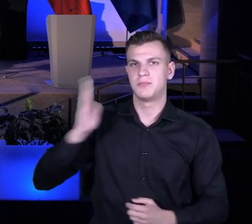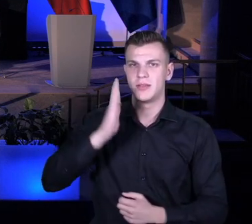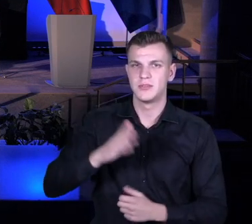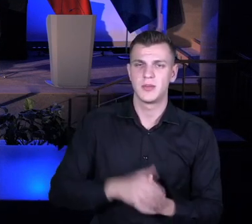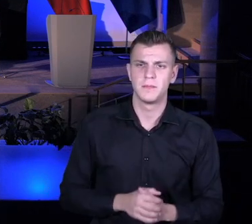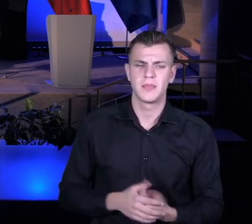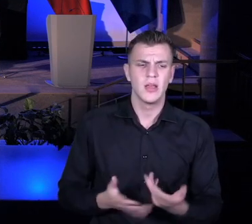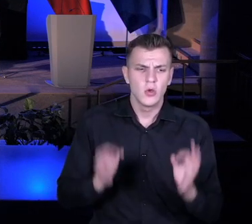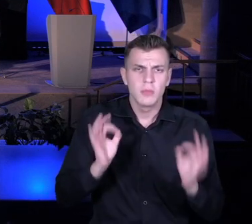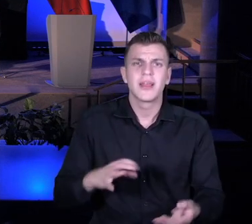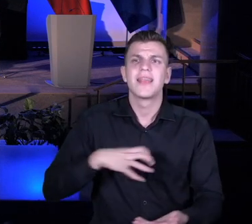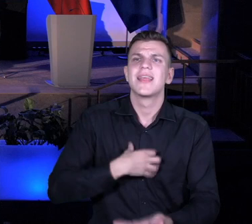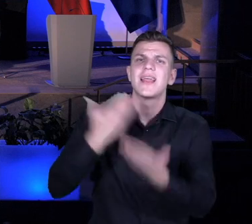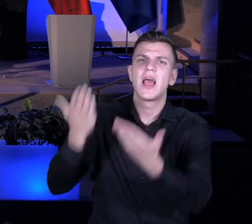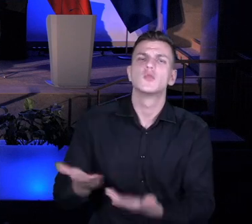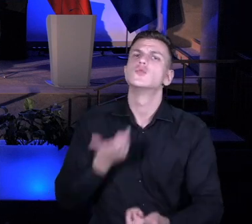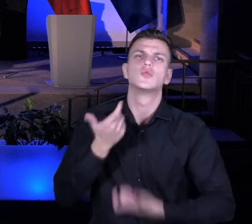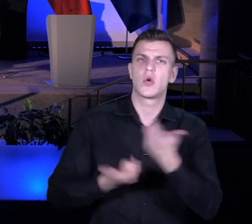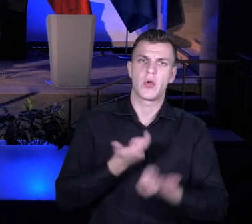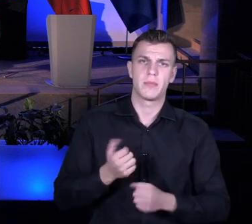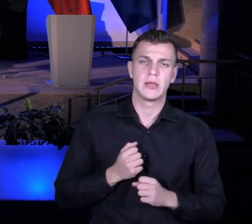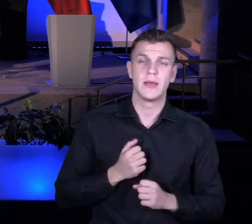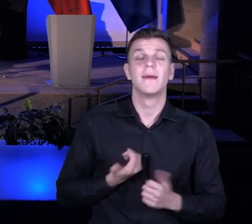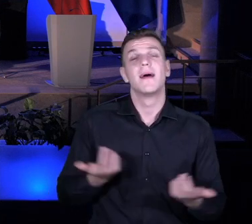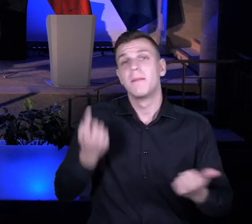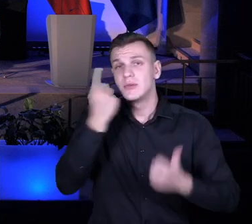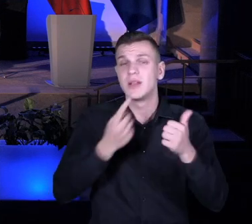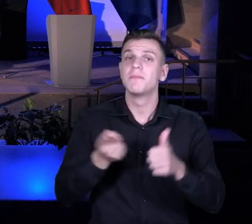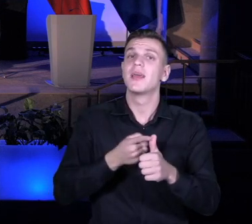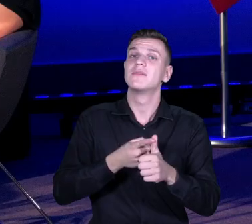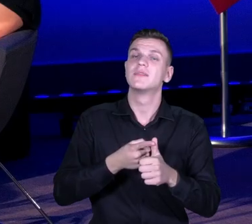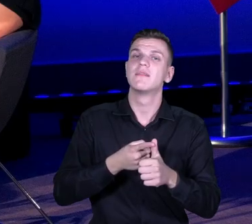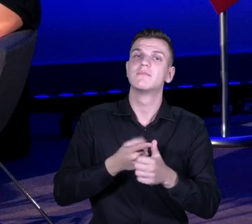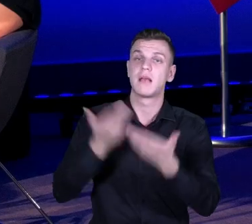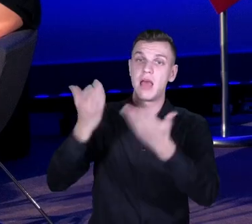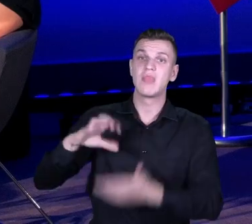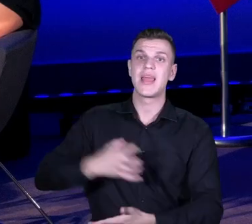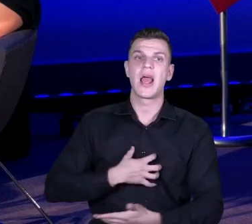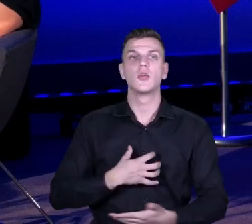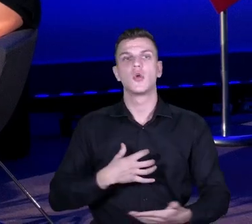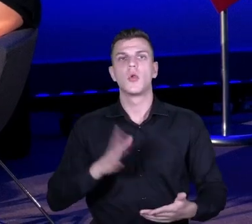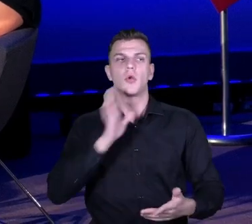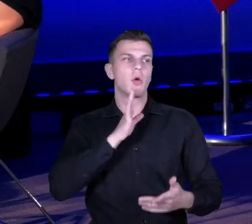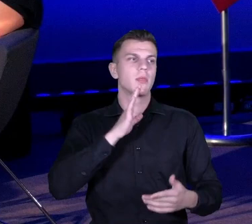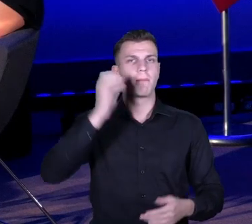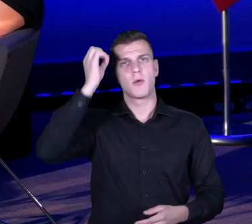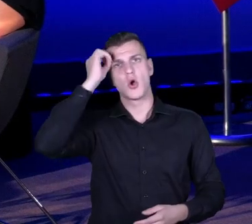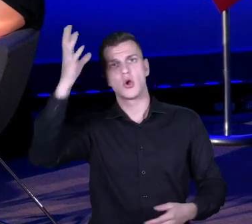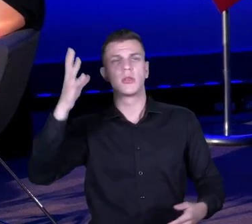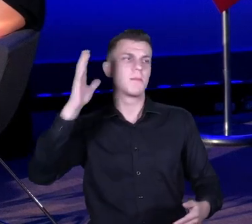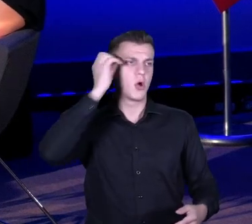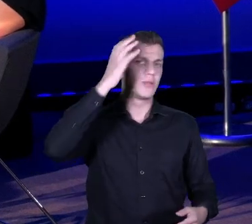dyrektor ma robić. Ja myślę, że w pierwszej kolejności, tak jak mówi Ewa, za bardzo nie przeszkadzać i się nie wymądrzać i jednak